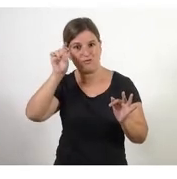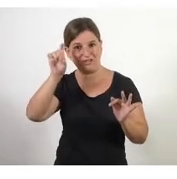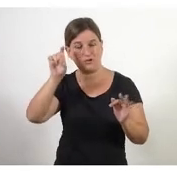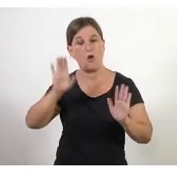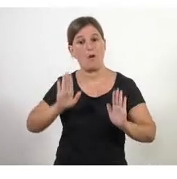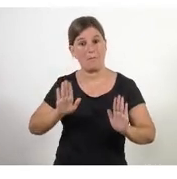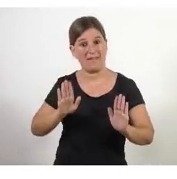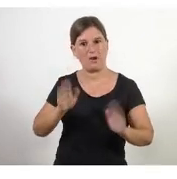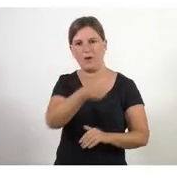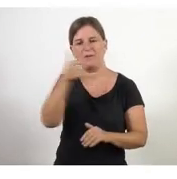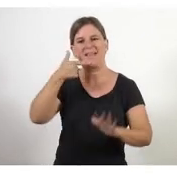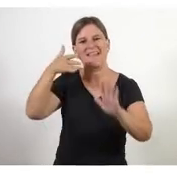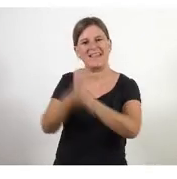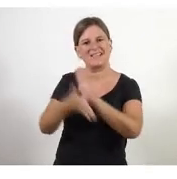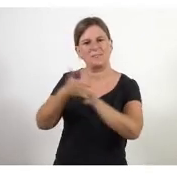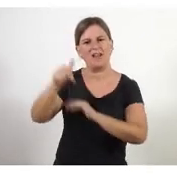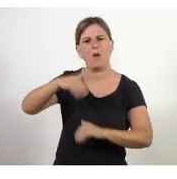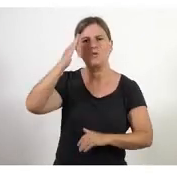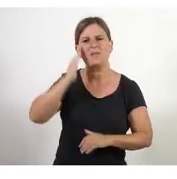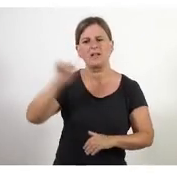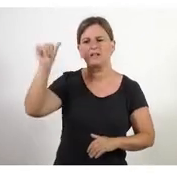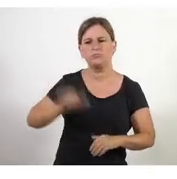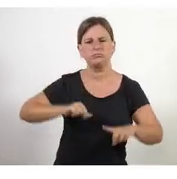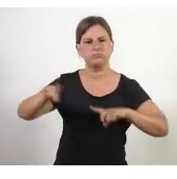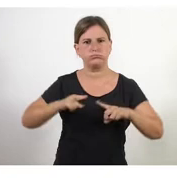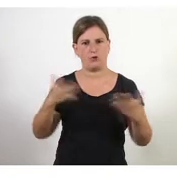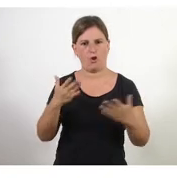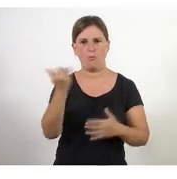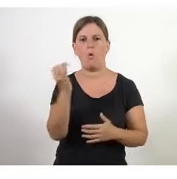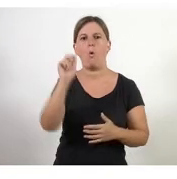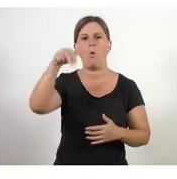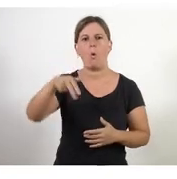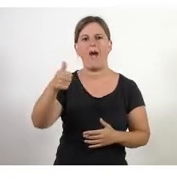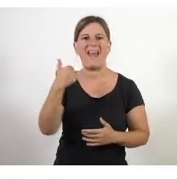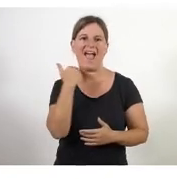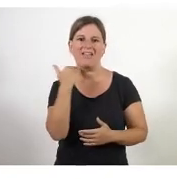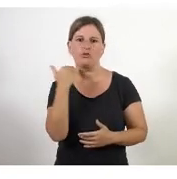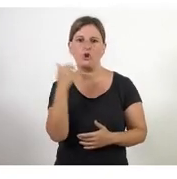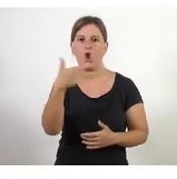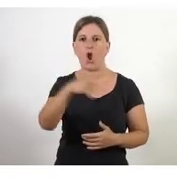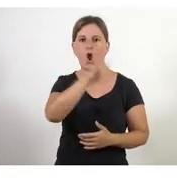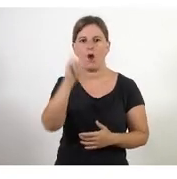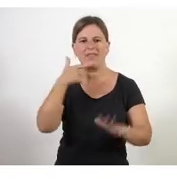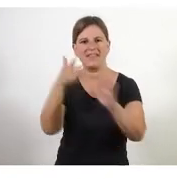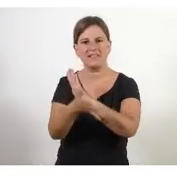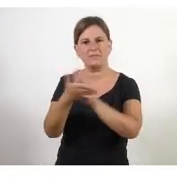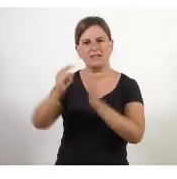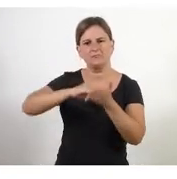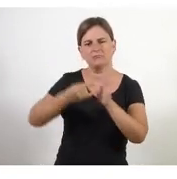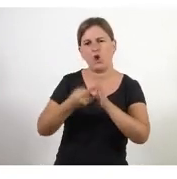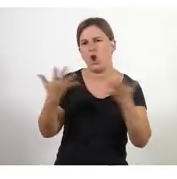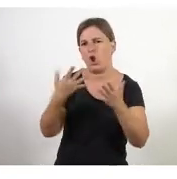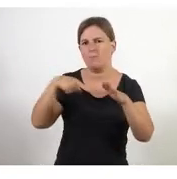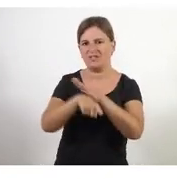explicar una mica la dinàmica d'aquest matí. En Juan Antonio Gómez ens presentarà metodologies per gestionar d'una forma diferent